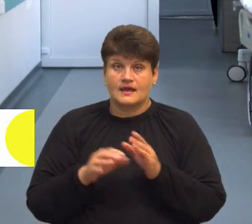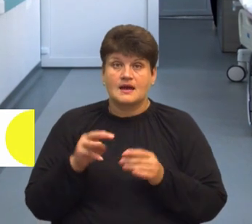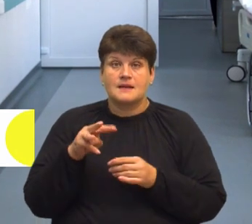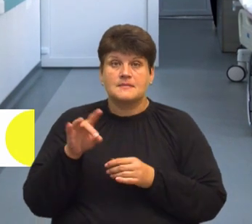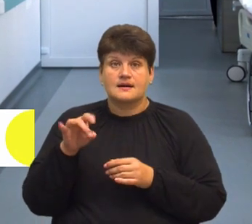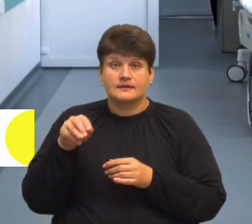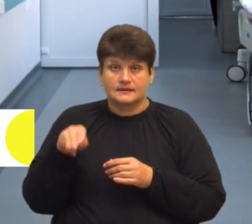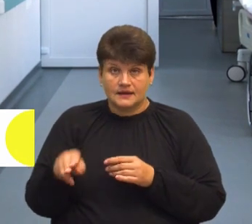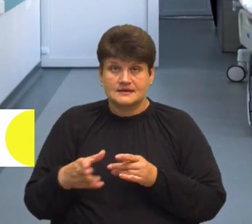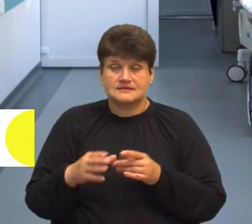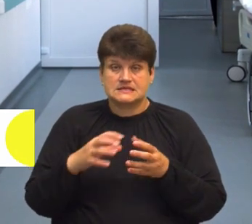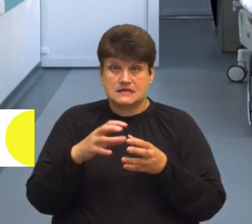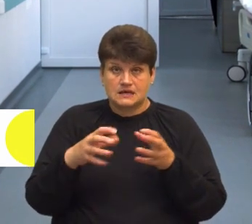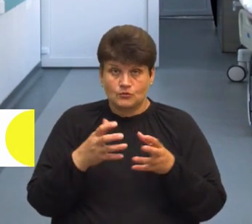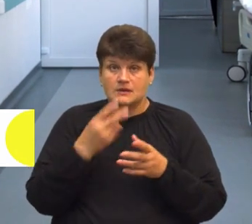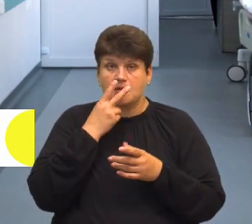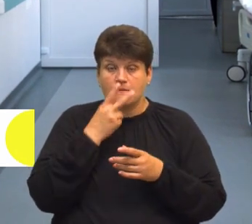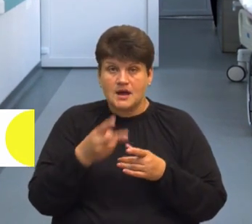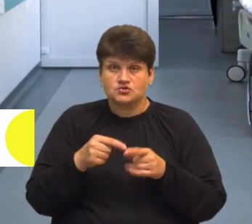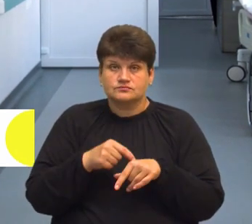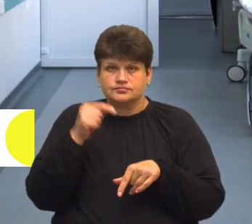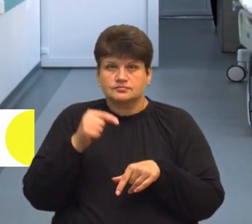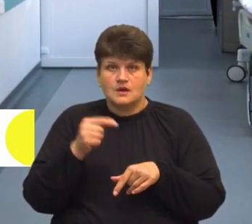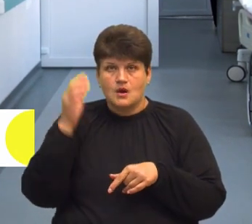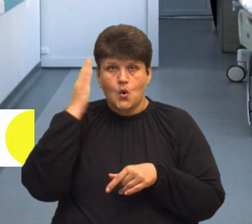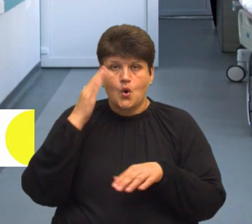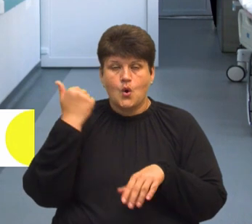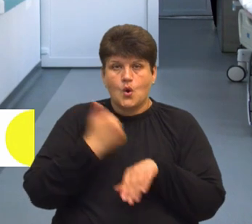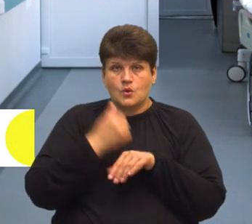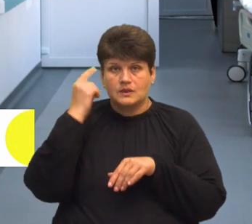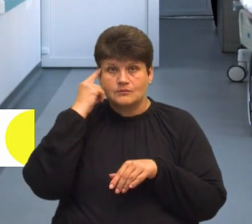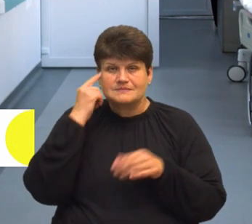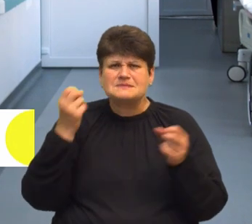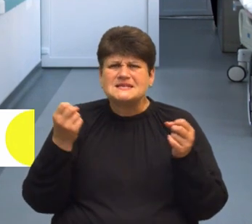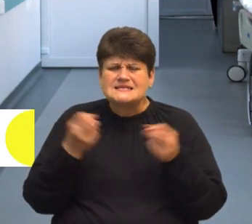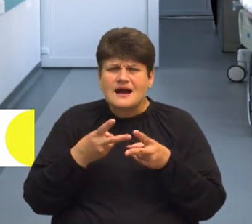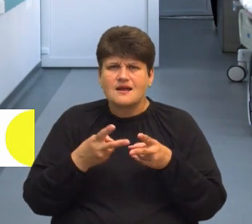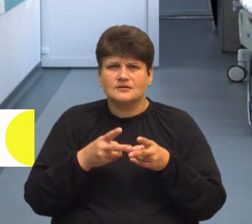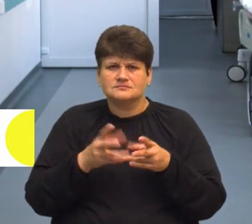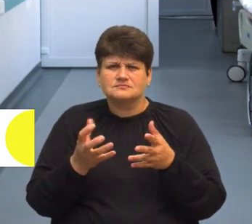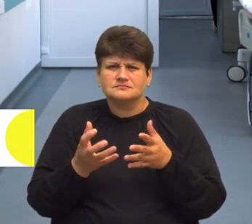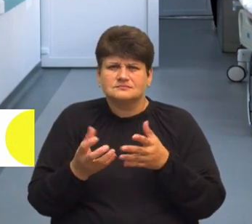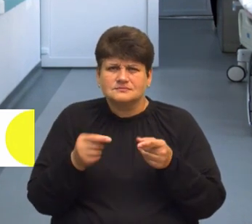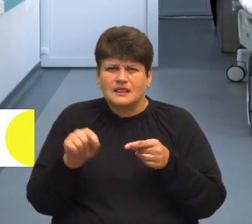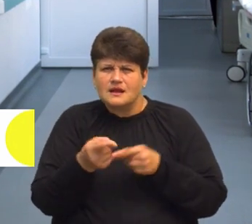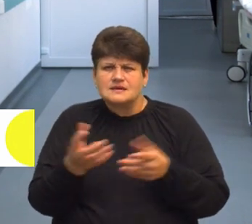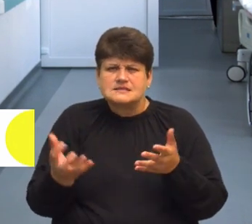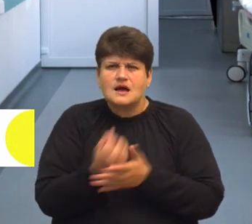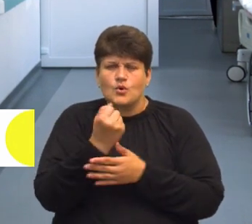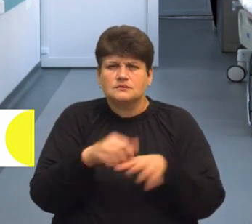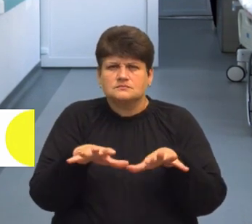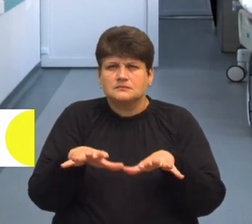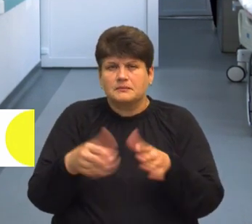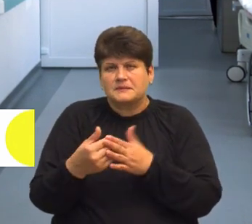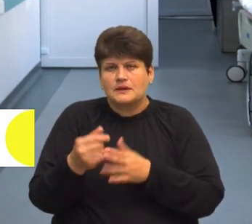і де ми бачимо цю ураження головного мозку, і потім спеціальними датчиками ми знаходимо чітко це вогнище, яке є в діаметрі приблизно